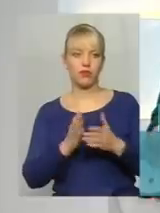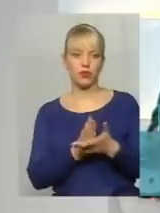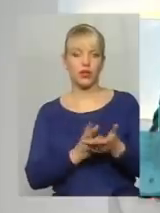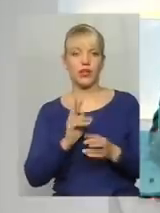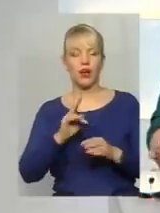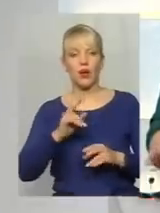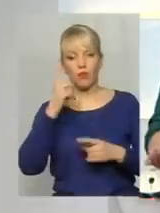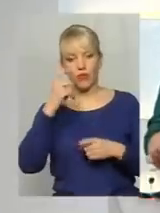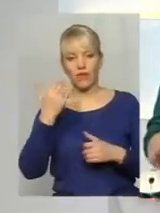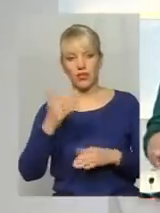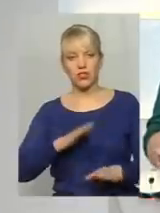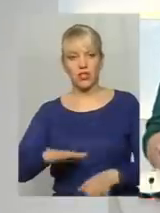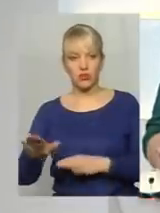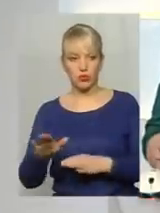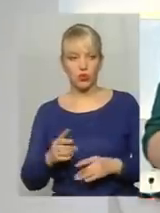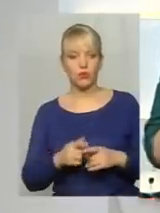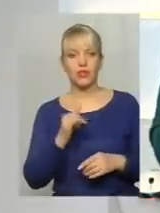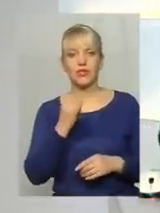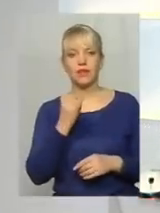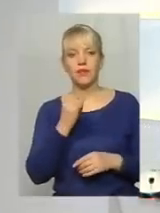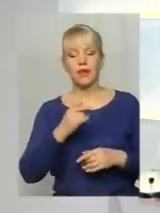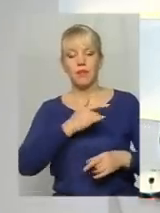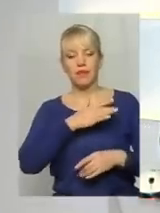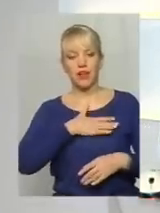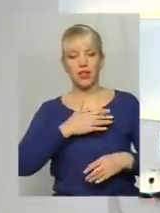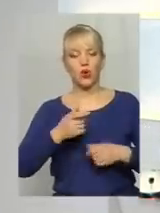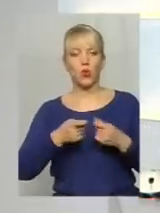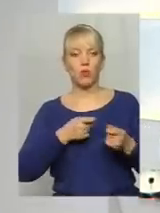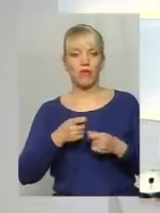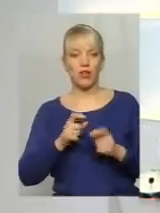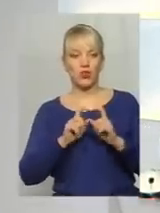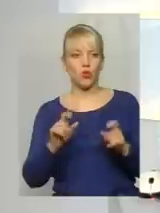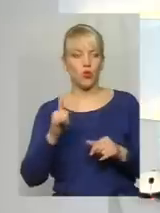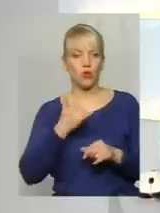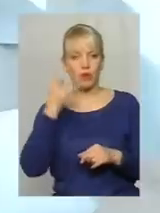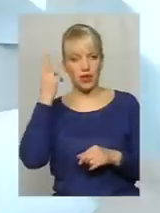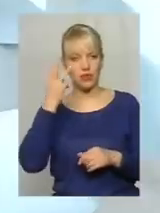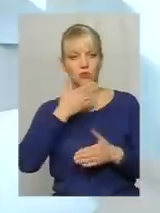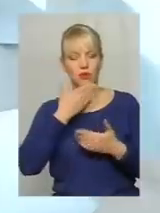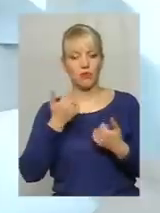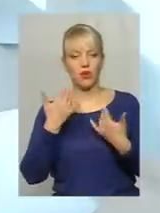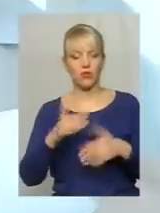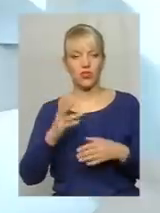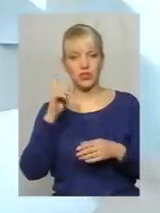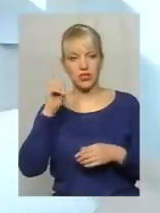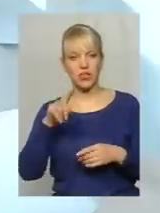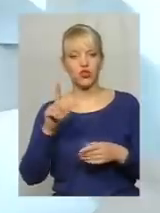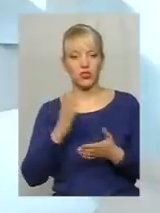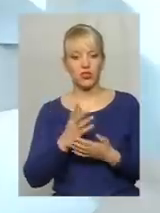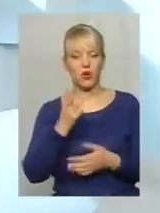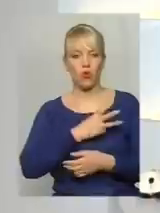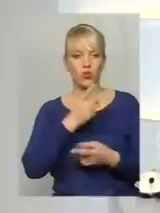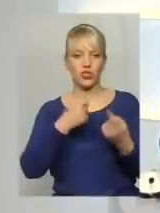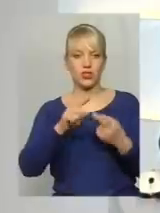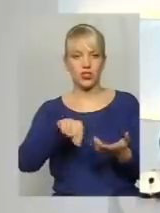ваша заступниця Наталія Вітковська, приватних управляючих компаній у Хмельницькому немає. Але вже знаю, що є охочість з інших